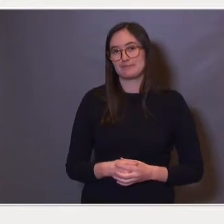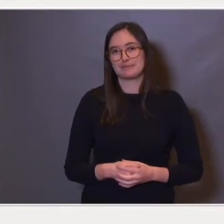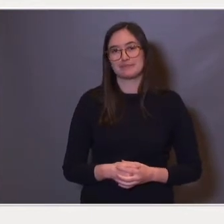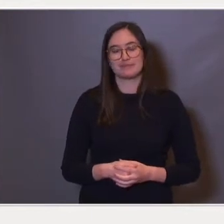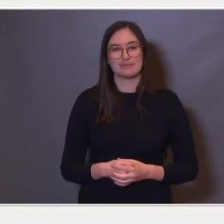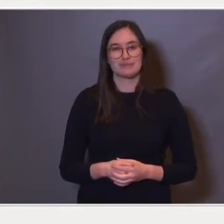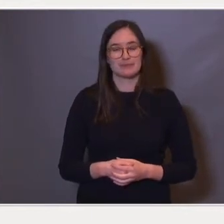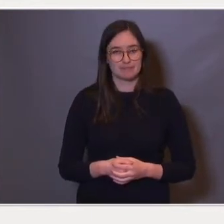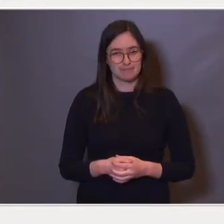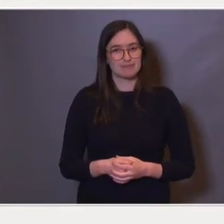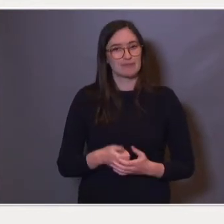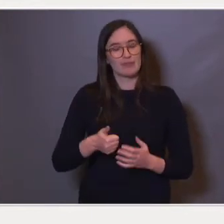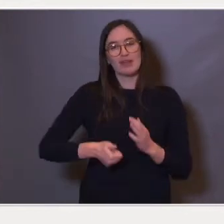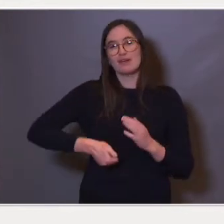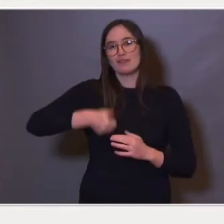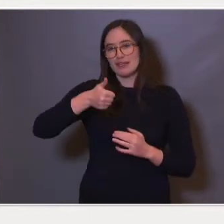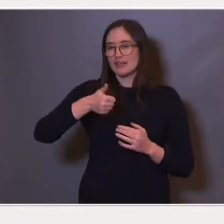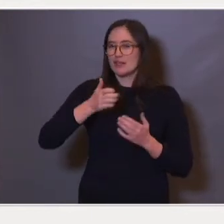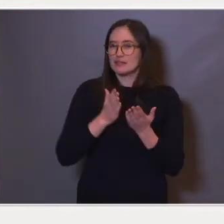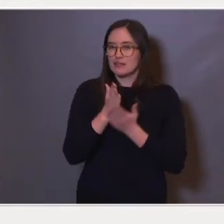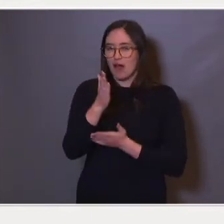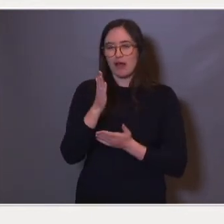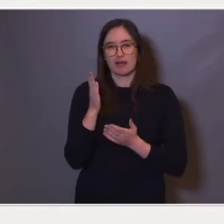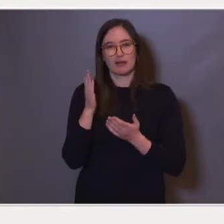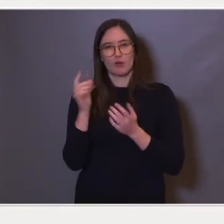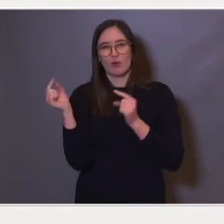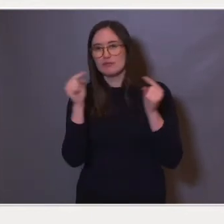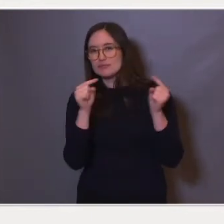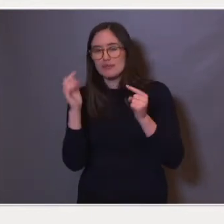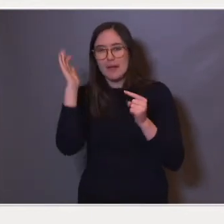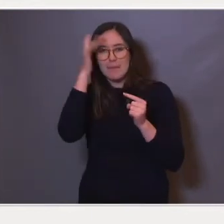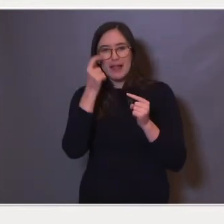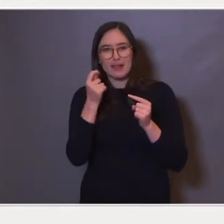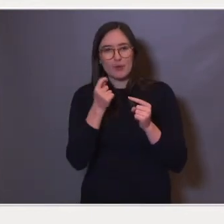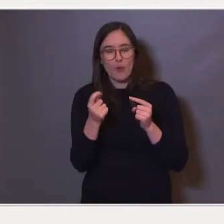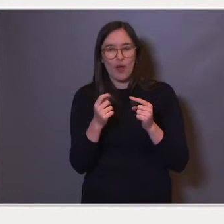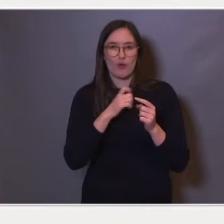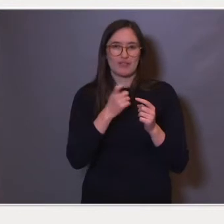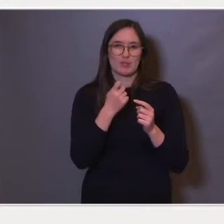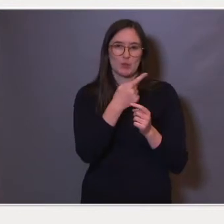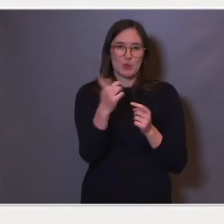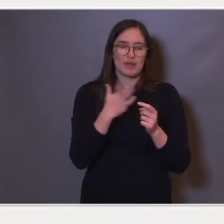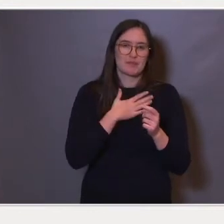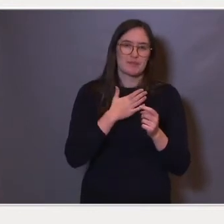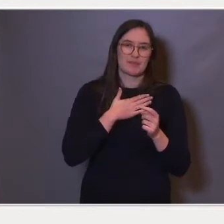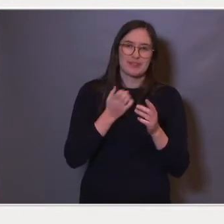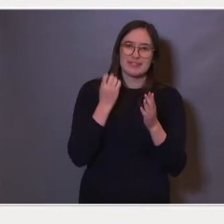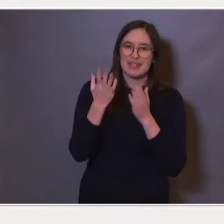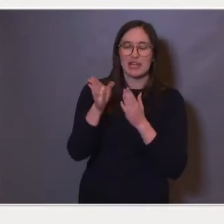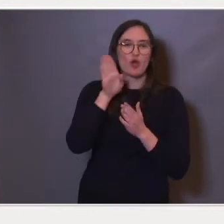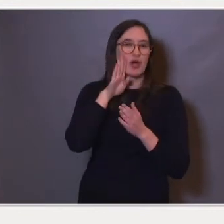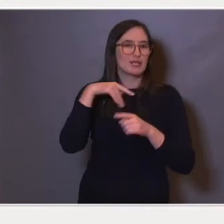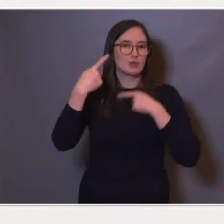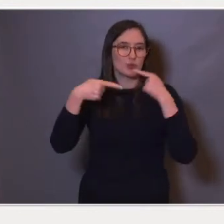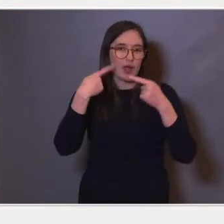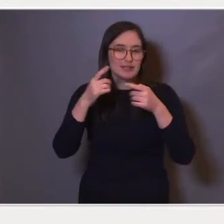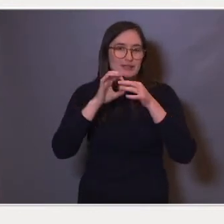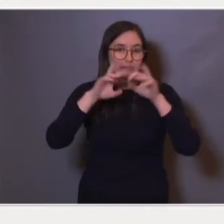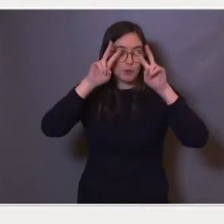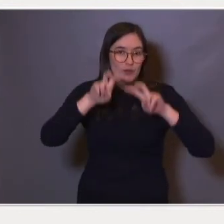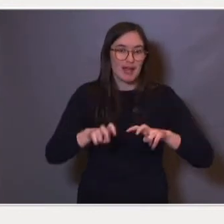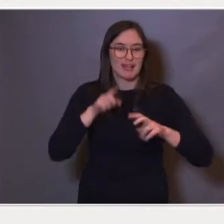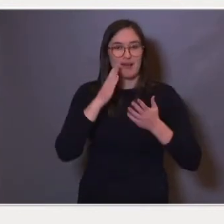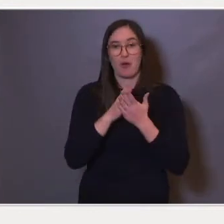Så dette er det viktig å mene om, og for de av dere som har tenkt å sende høringsuttalse om denne utredningen, så tenker jeg at det er et punkt